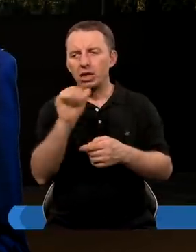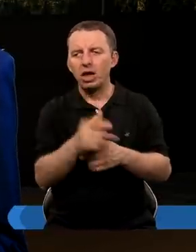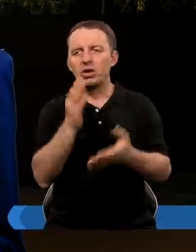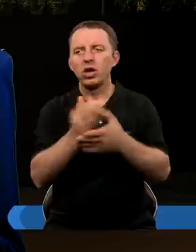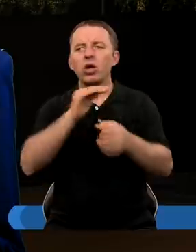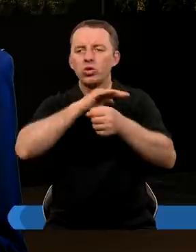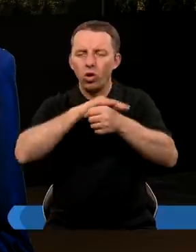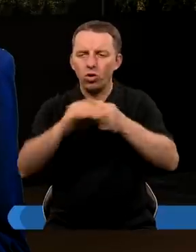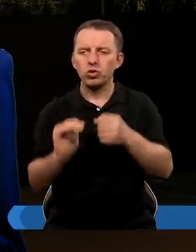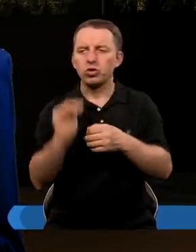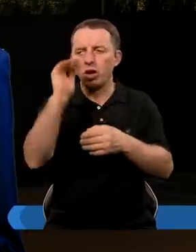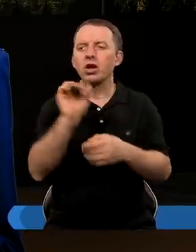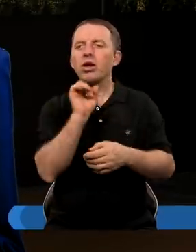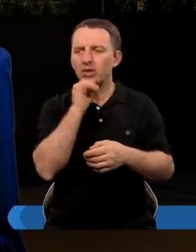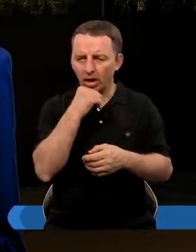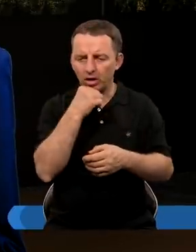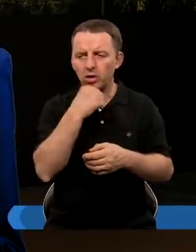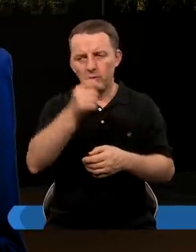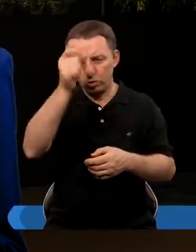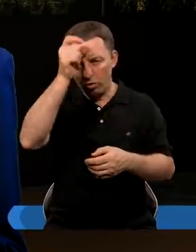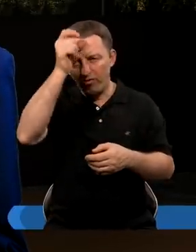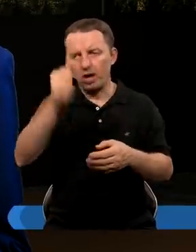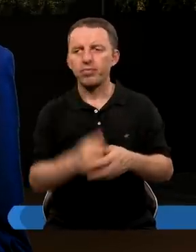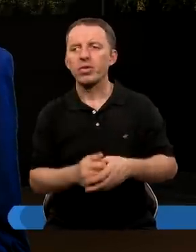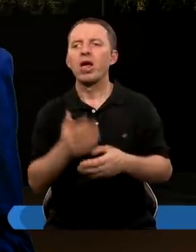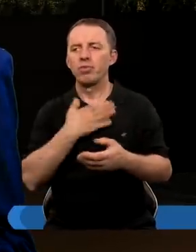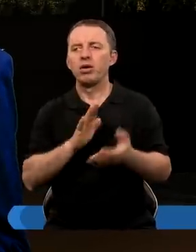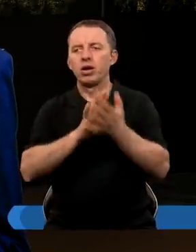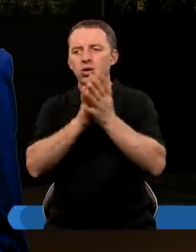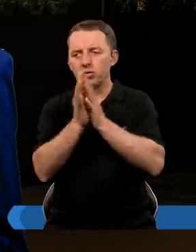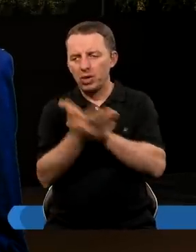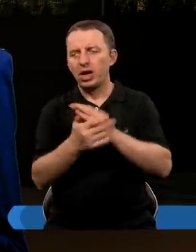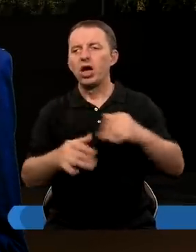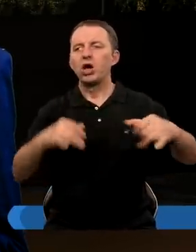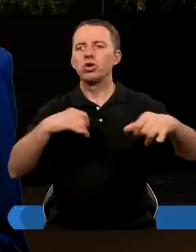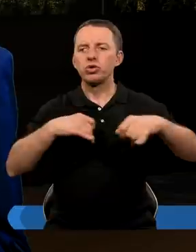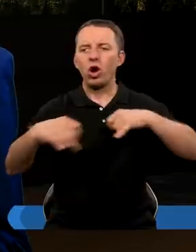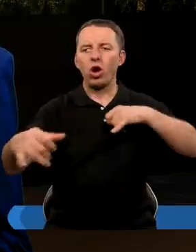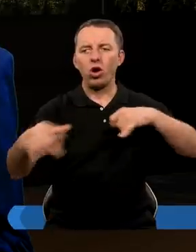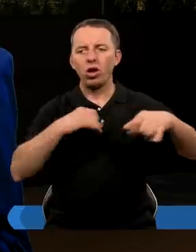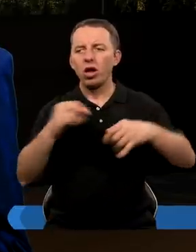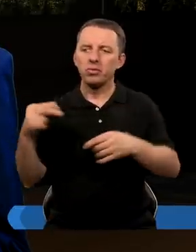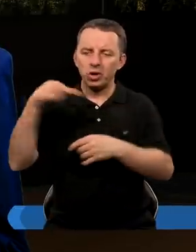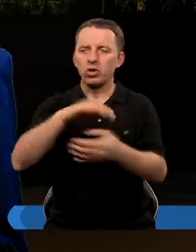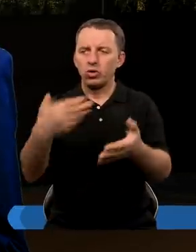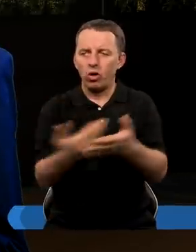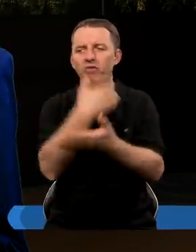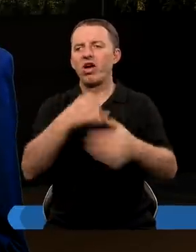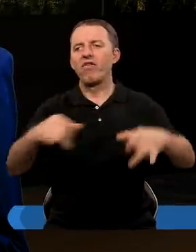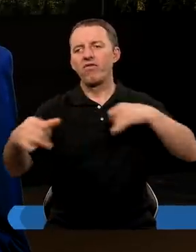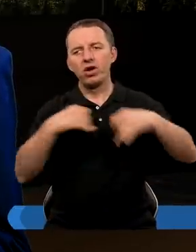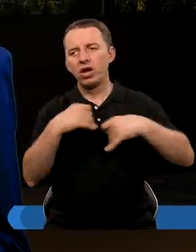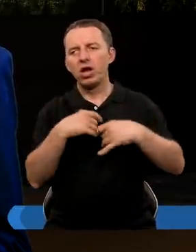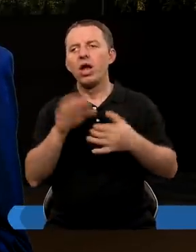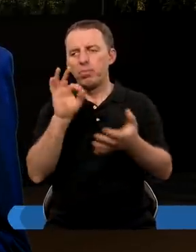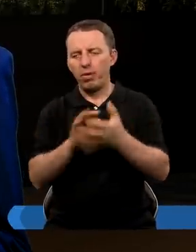kiedy Daniel już jest dojrzały, wręcz jest już starym człowiekiem. Mamy zmianę rządów, przychodzi nowy władca